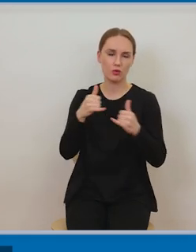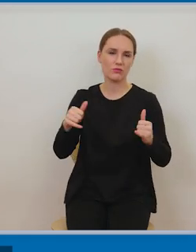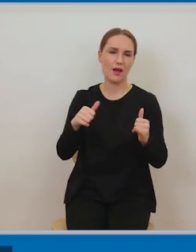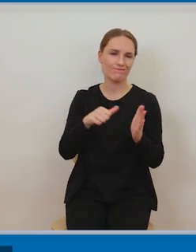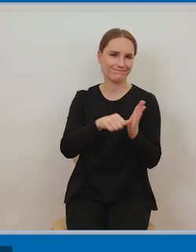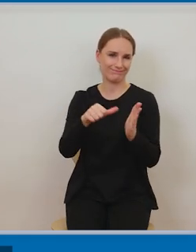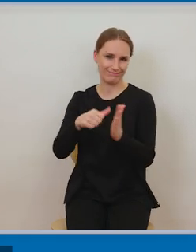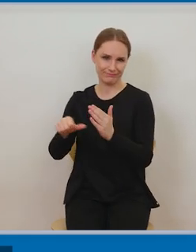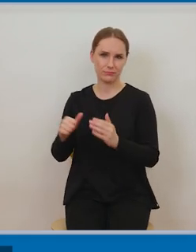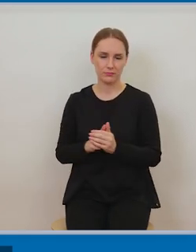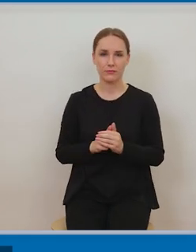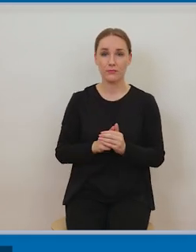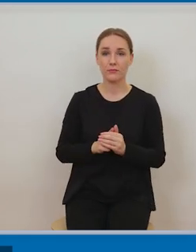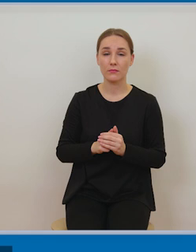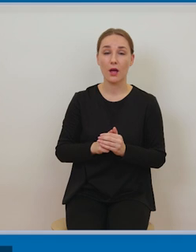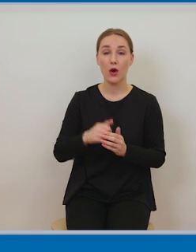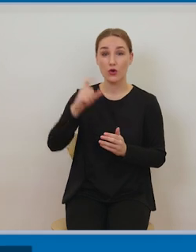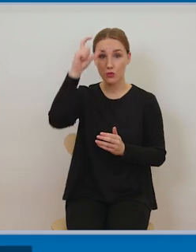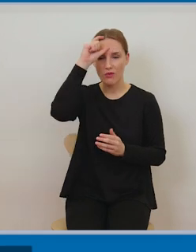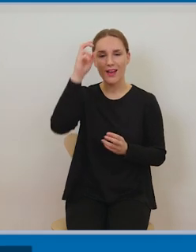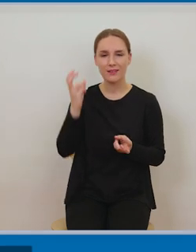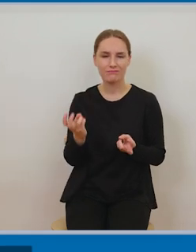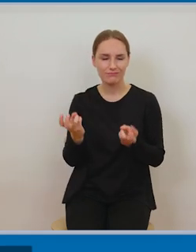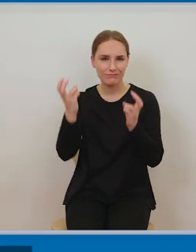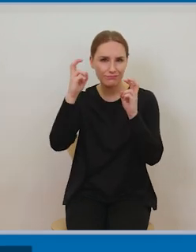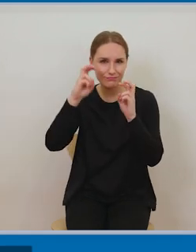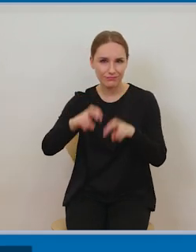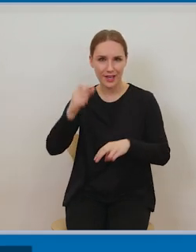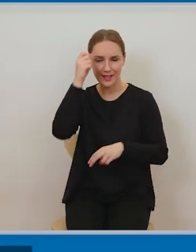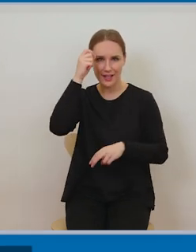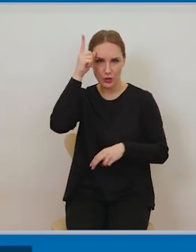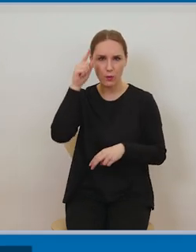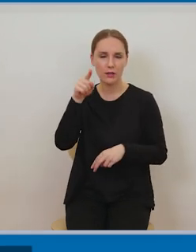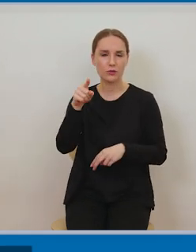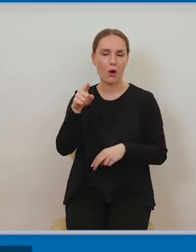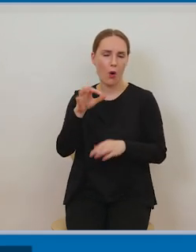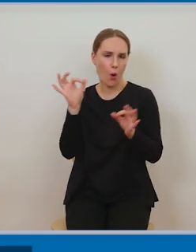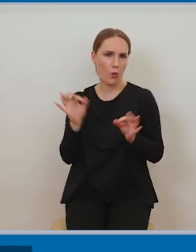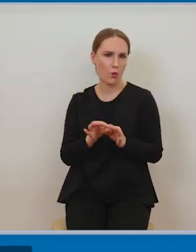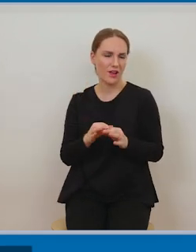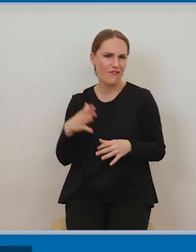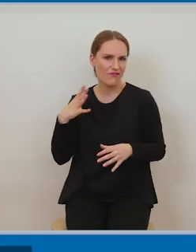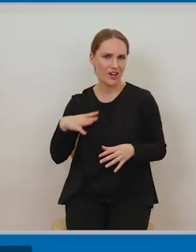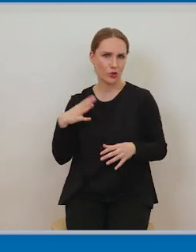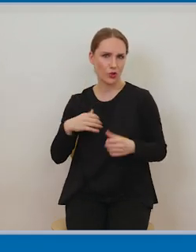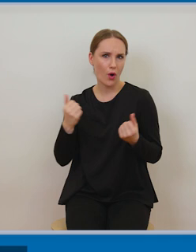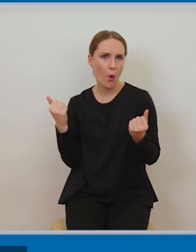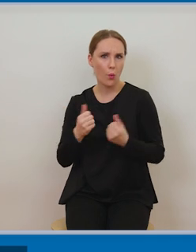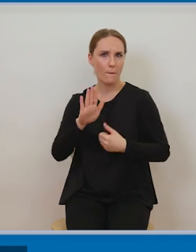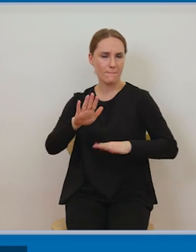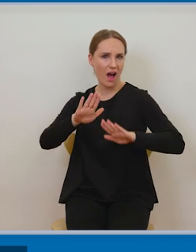intelektualnych, które bardzo powszechnie są traktowane jako bardzo wartościowe i objęte ochroną prawno-autorską.